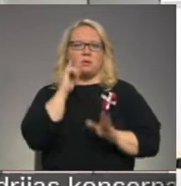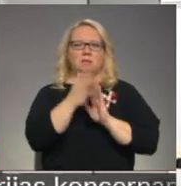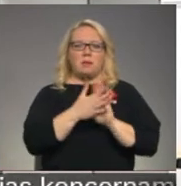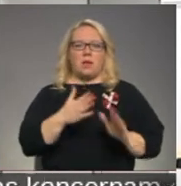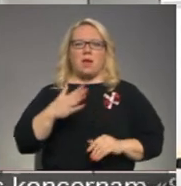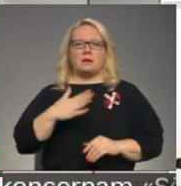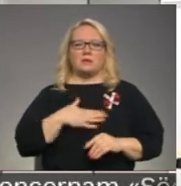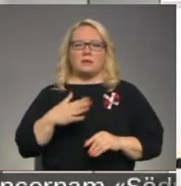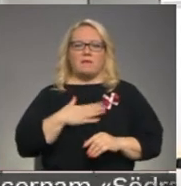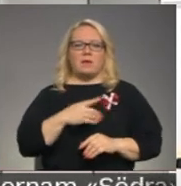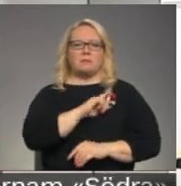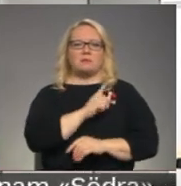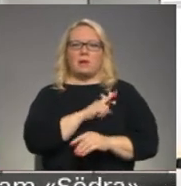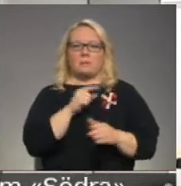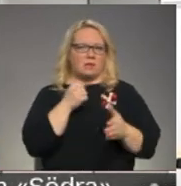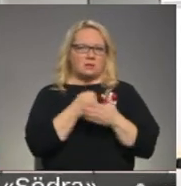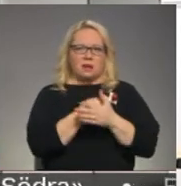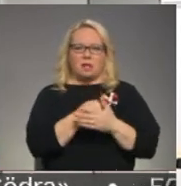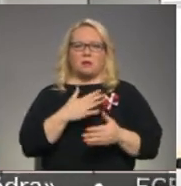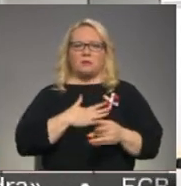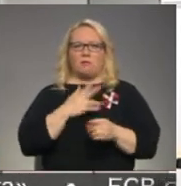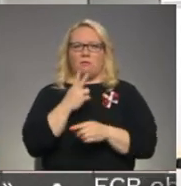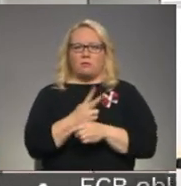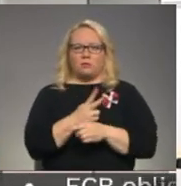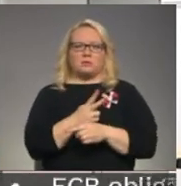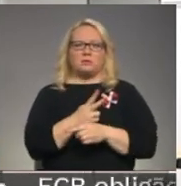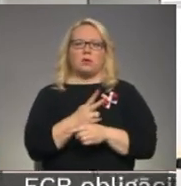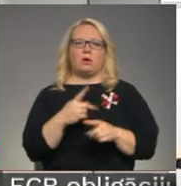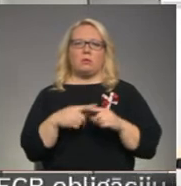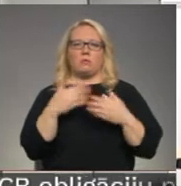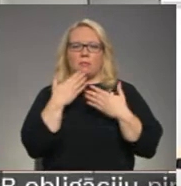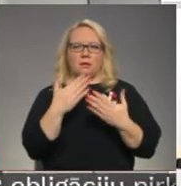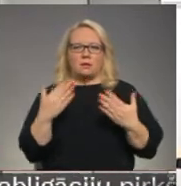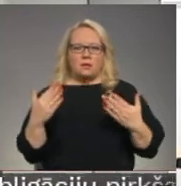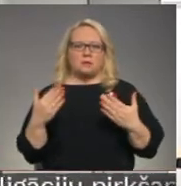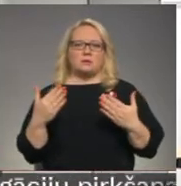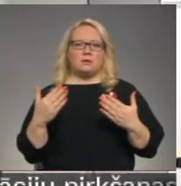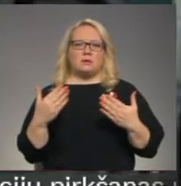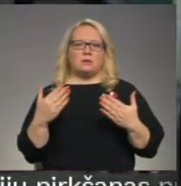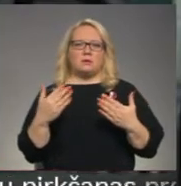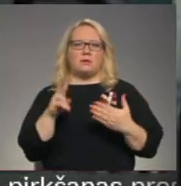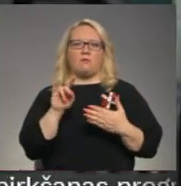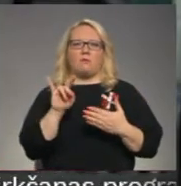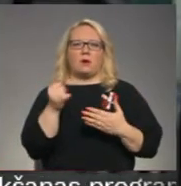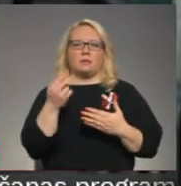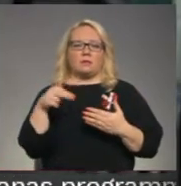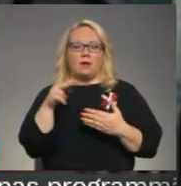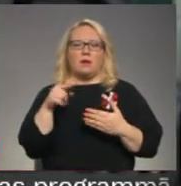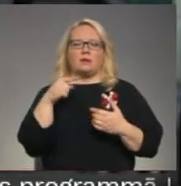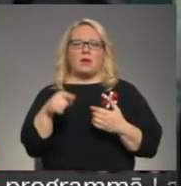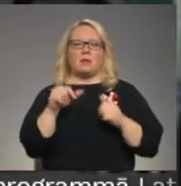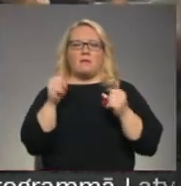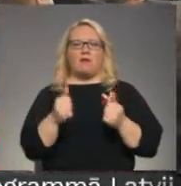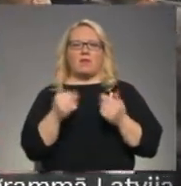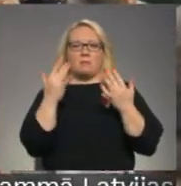spēkiem netiksim galā ar šo savu funkciju. Un paldies bugdām! Šāda veida pasākuma, ka